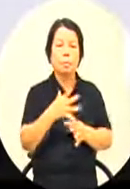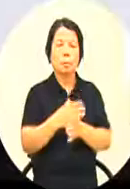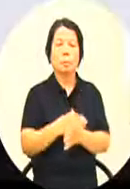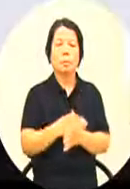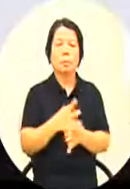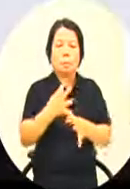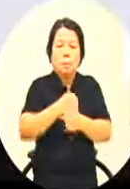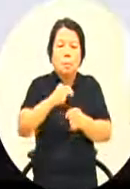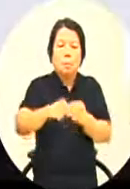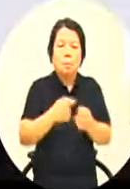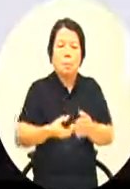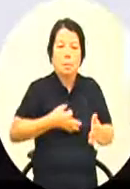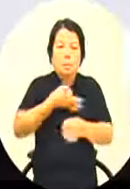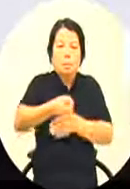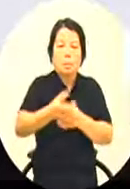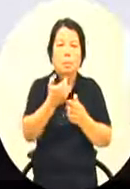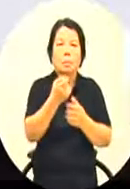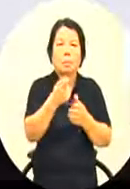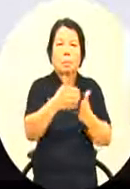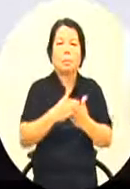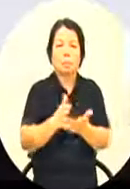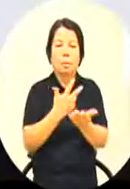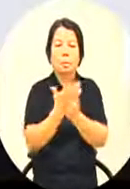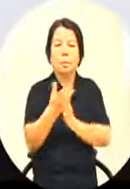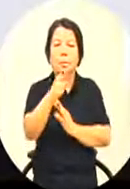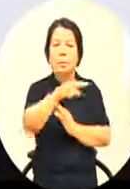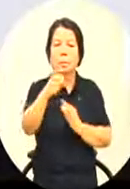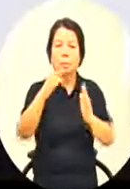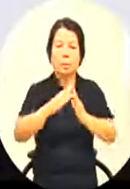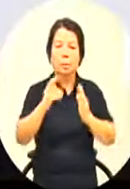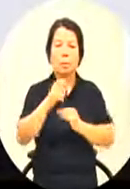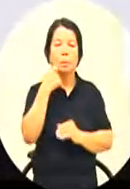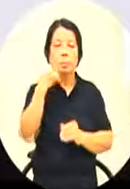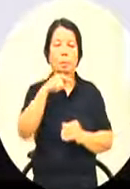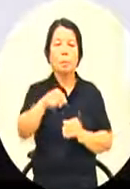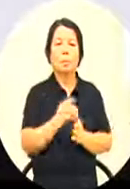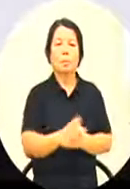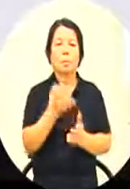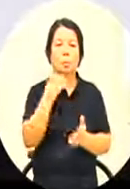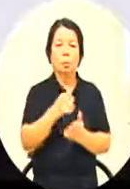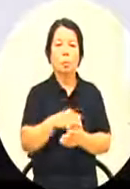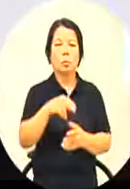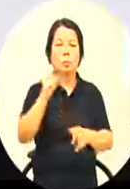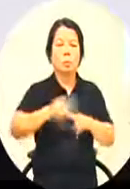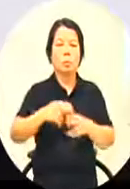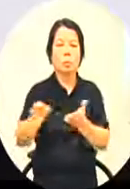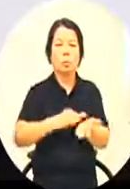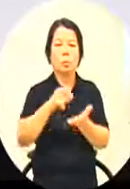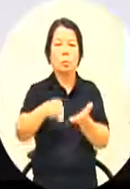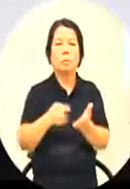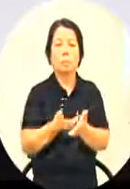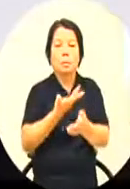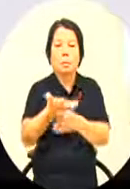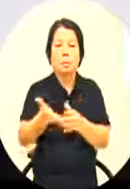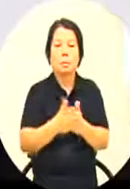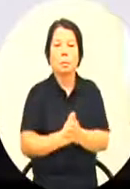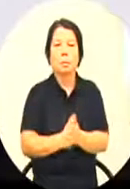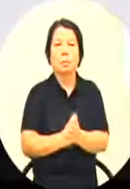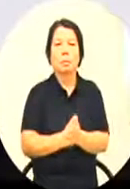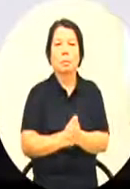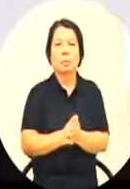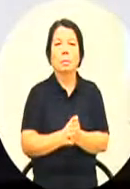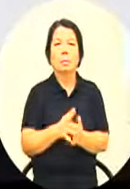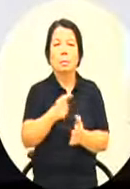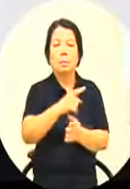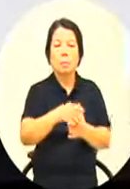点艺术家就很高兴了如果能够拍卖去拍卖尝试让收藏家付钱去